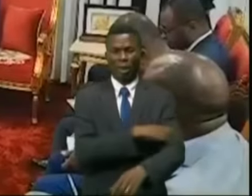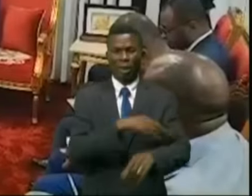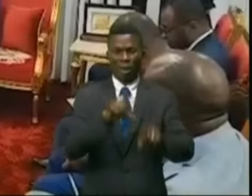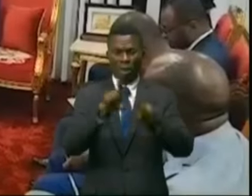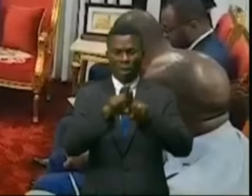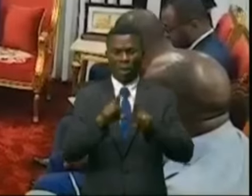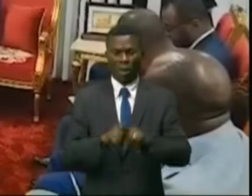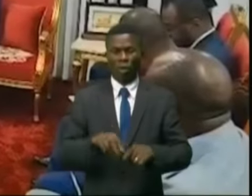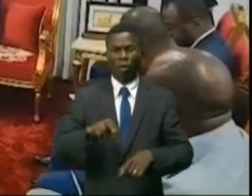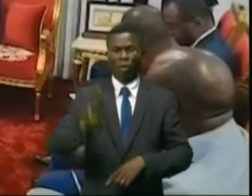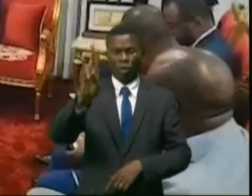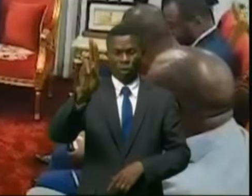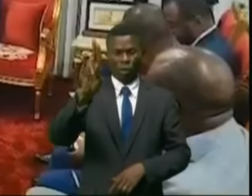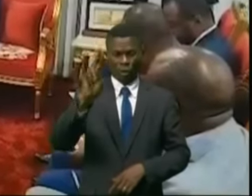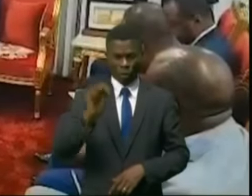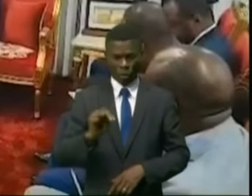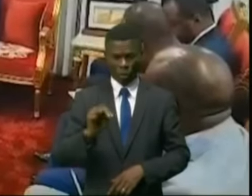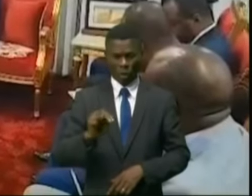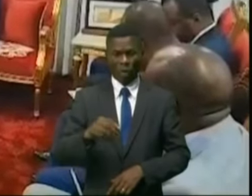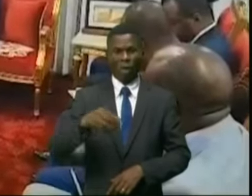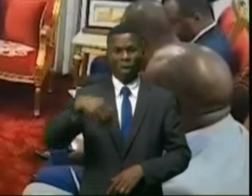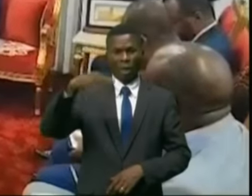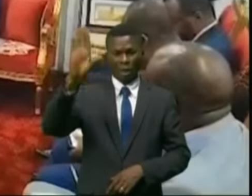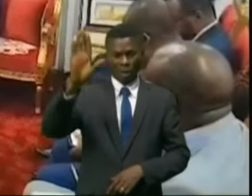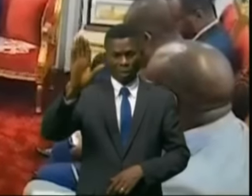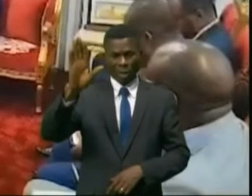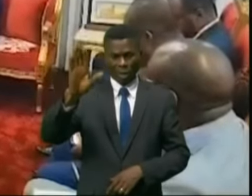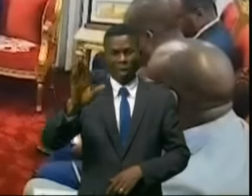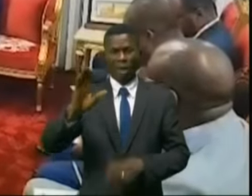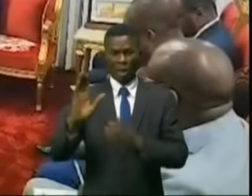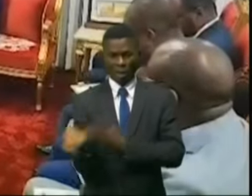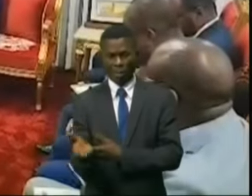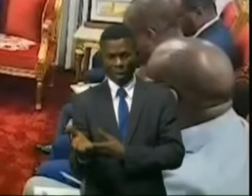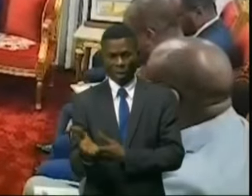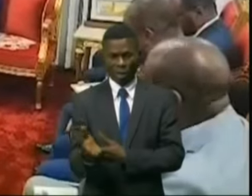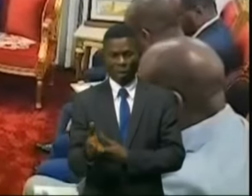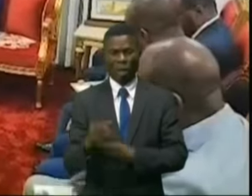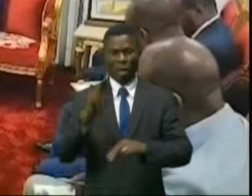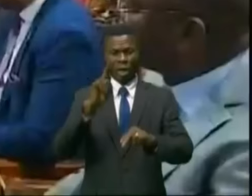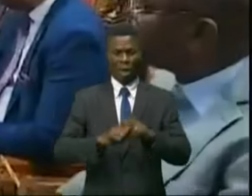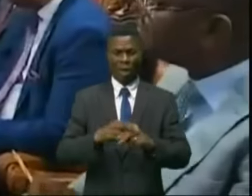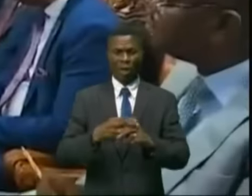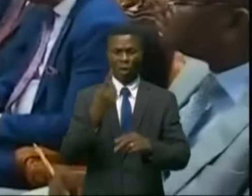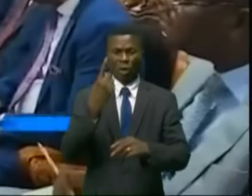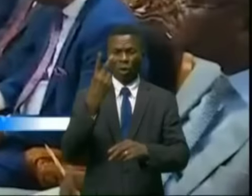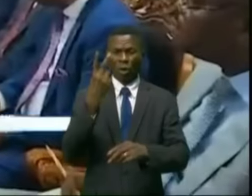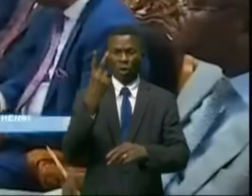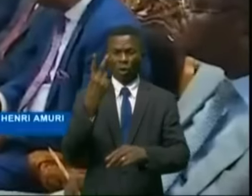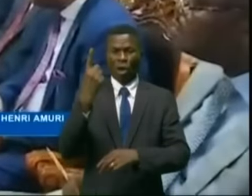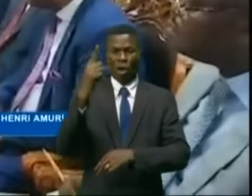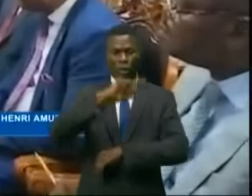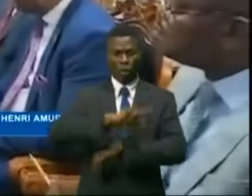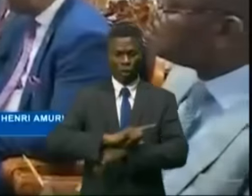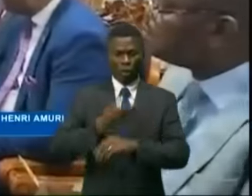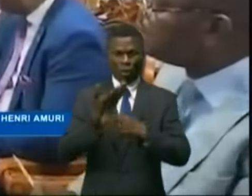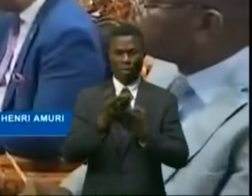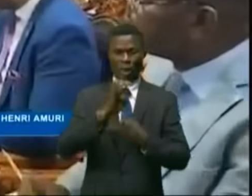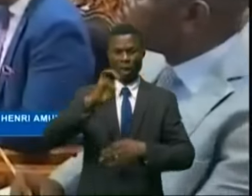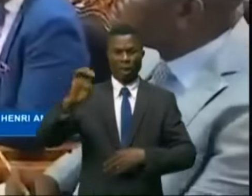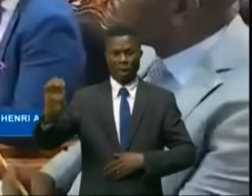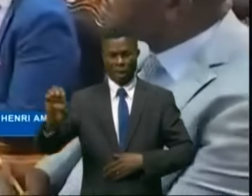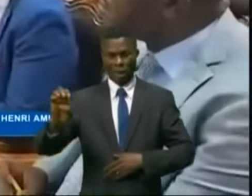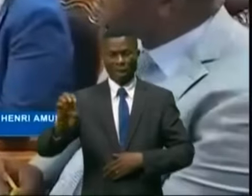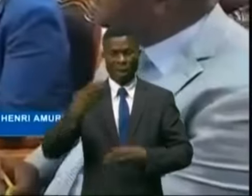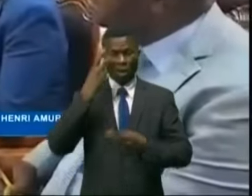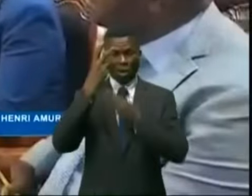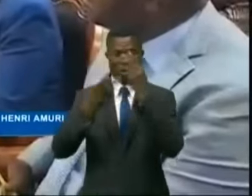et la MONUSCO. Il a quitté Kinshasa ce matin pour un bref séjour de 24 heures à l'est de la République où il